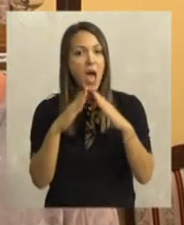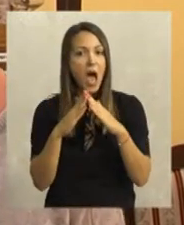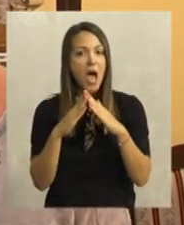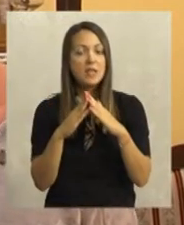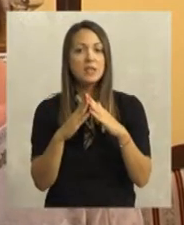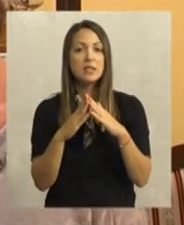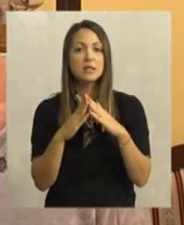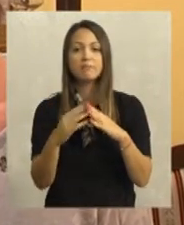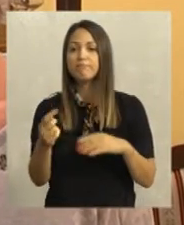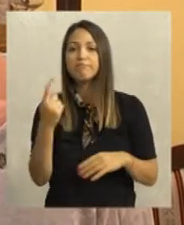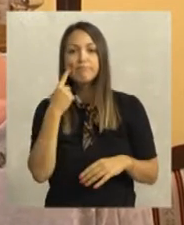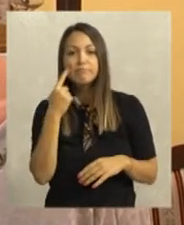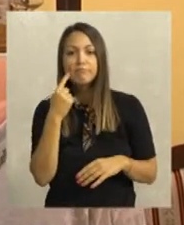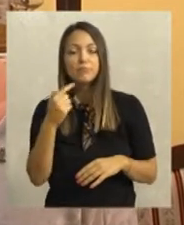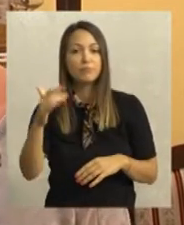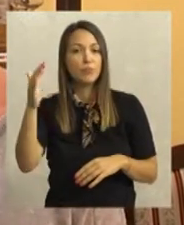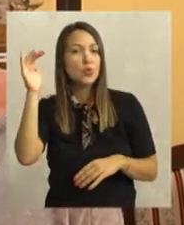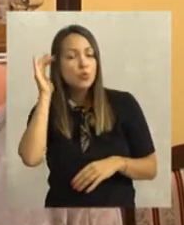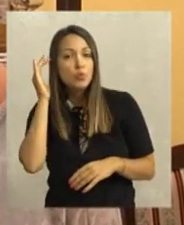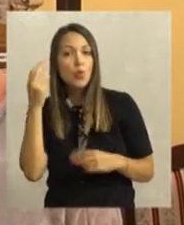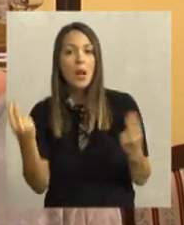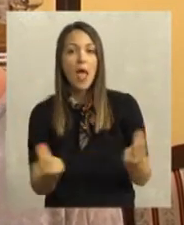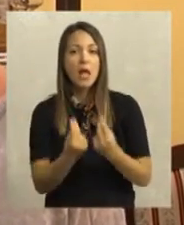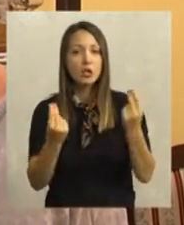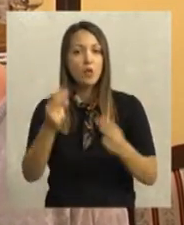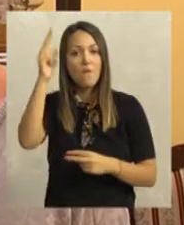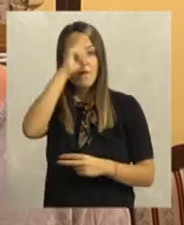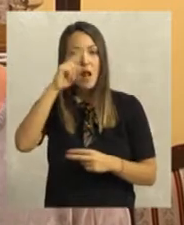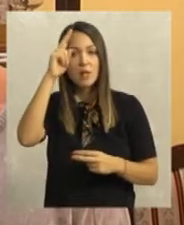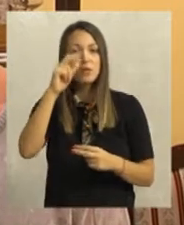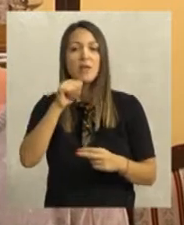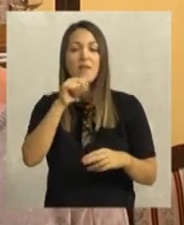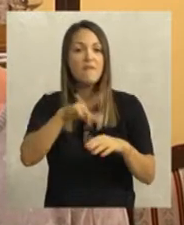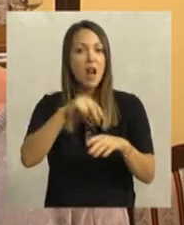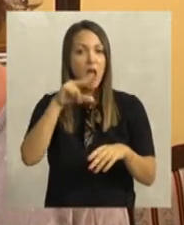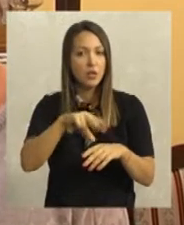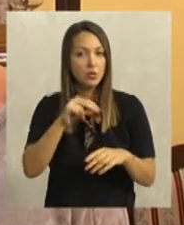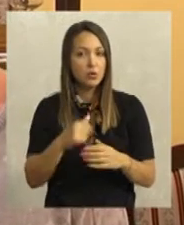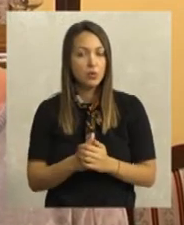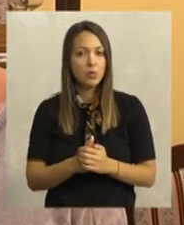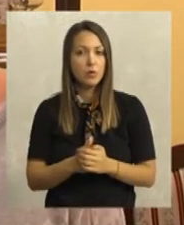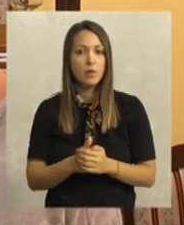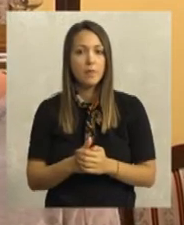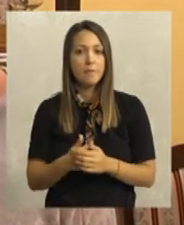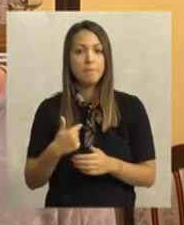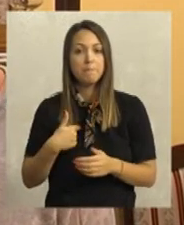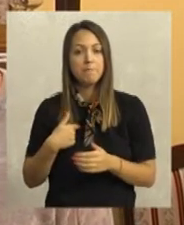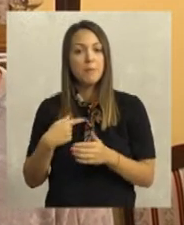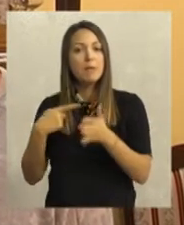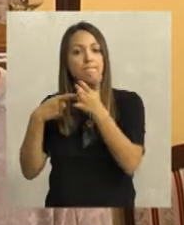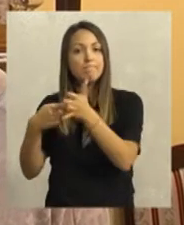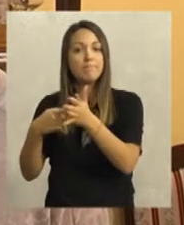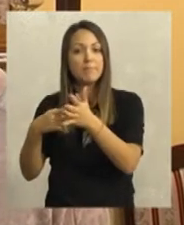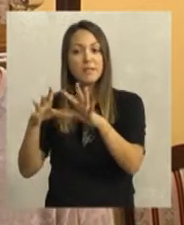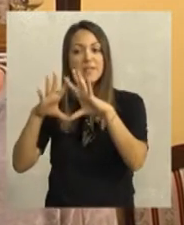znači degustacije, da čuju nešto uopšte o vinarstvu, vinogradarstvu na ovom području, tako da ih mi upućujemo